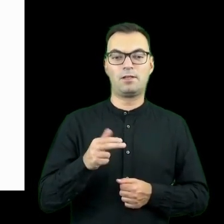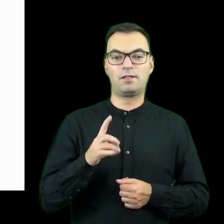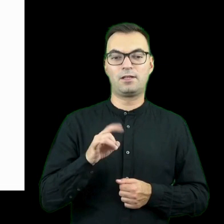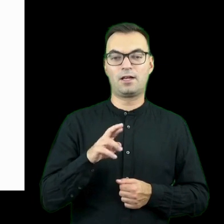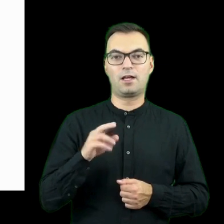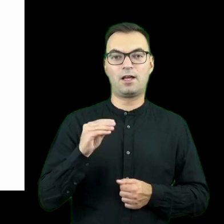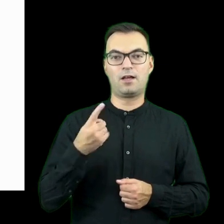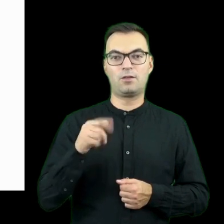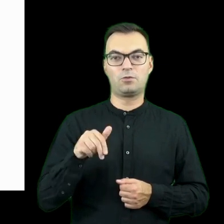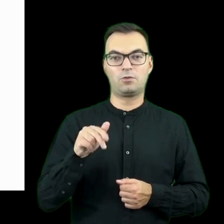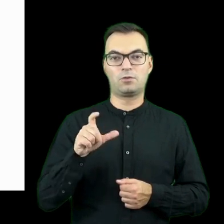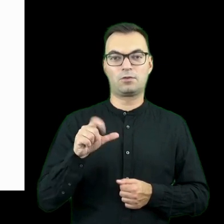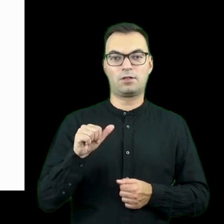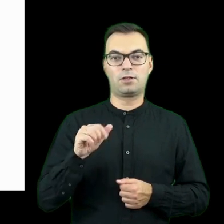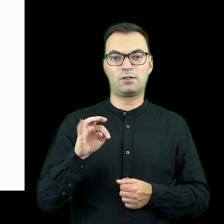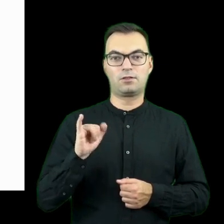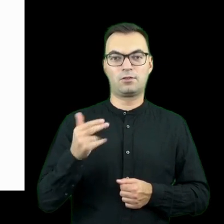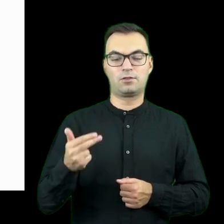Education.